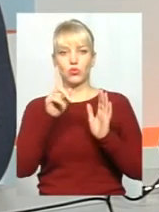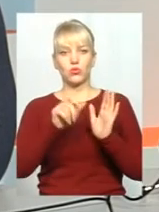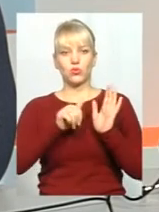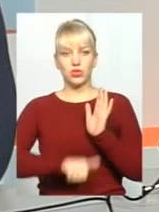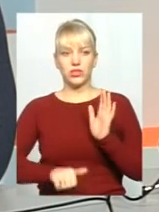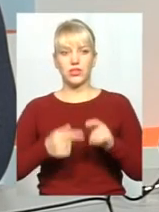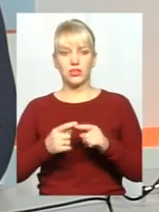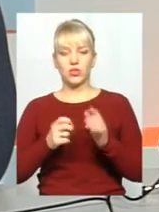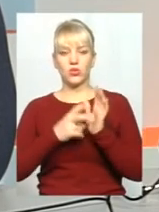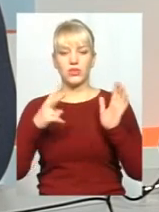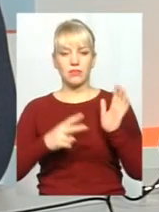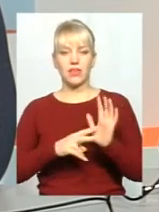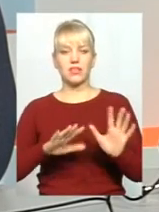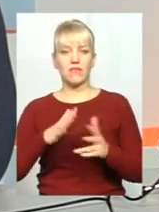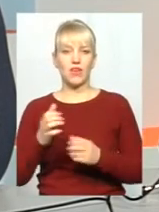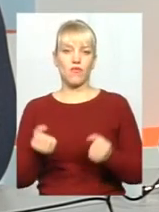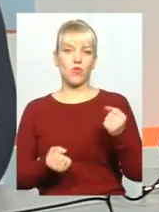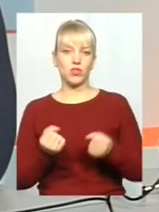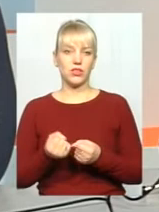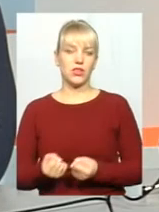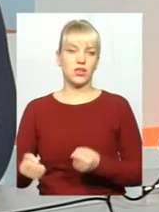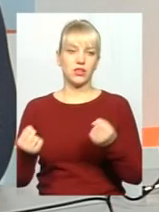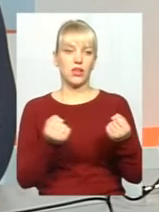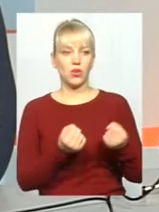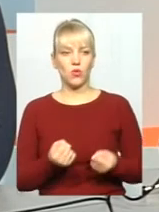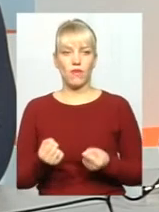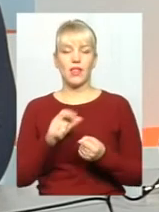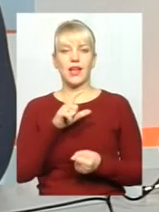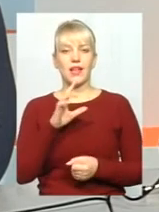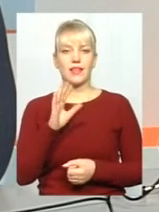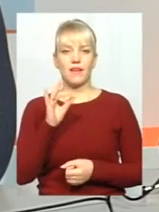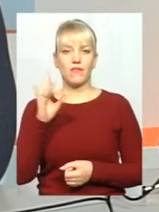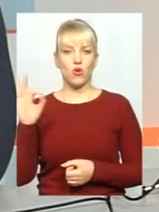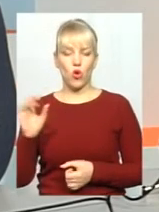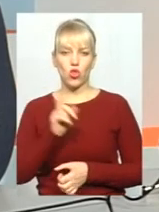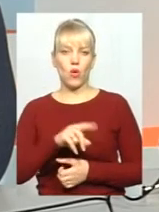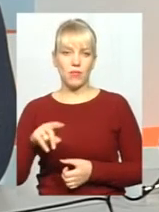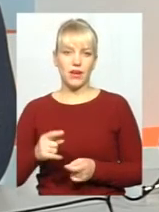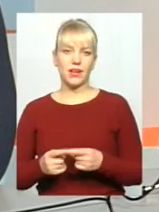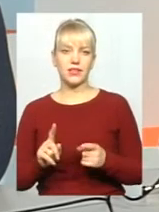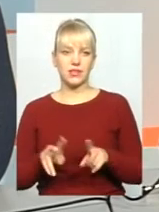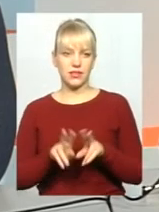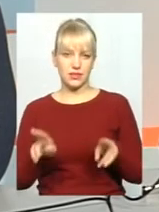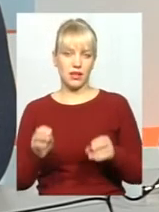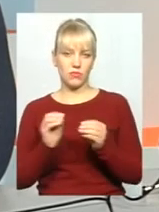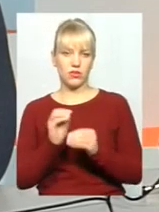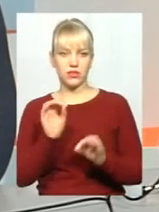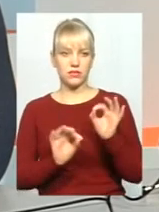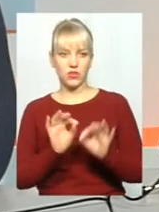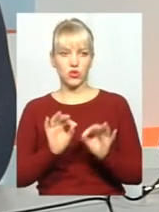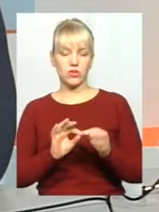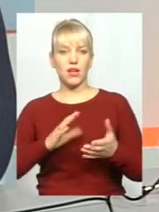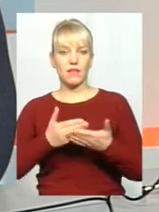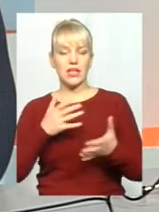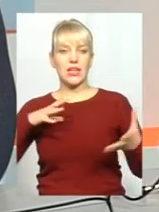то 17 випадків водії керували саме автомобільно на євро-номерах. Тобто, це вже 17. Це саме 10% виходить від